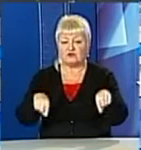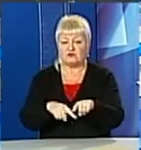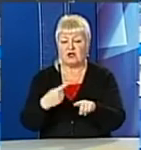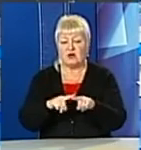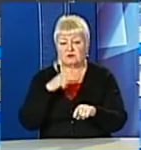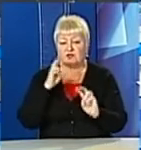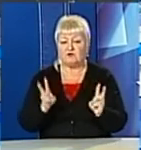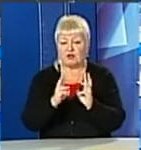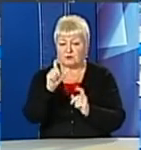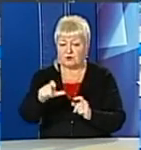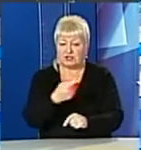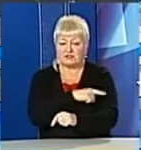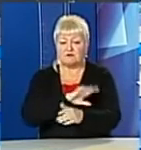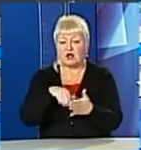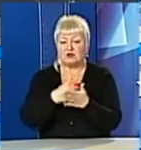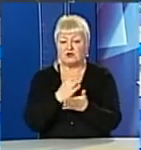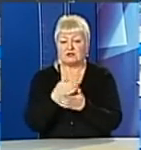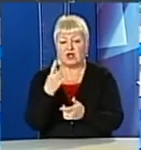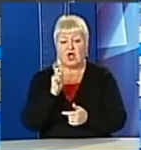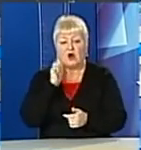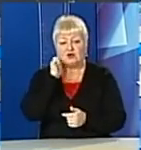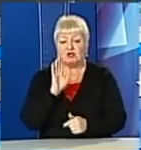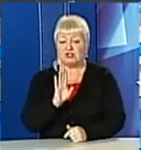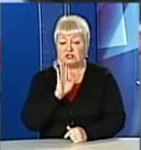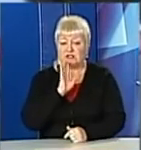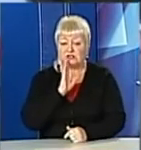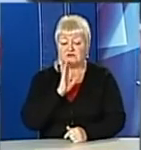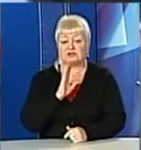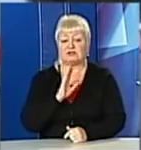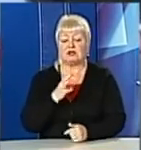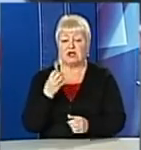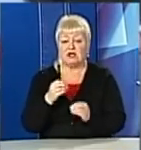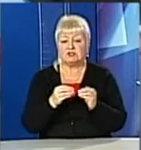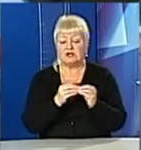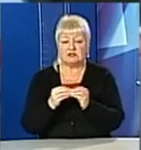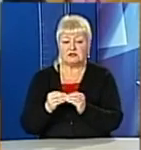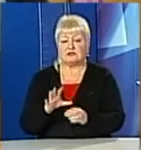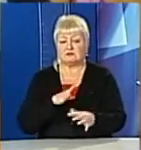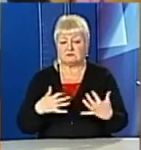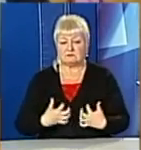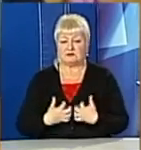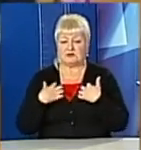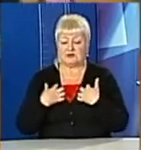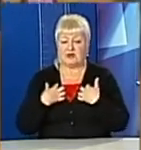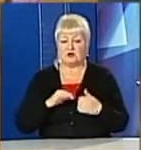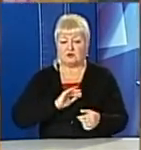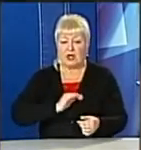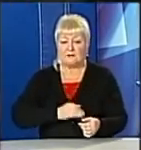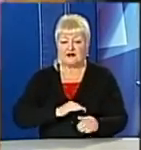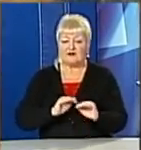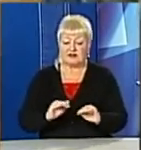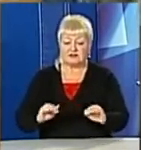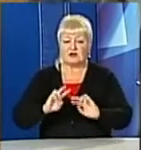В лікарні досі перебуває однорічна дівчинка. Ще кілька десятків відбулися переляком. Нагадаю, приватний садок